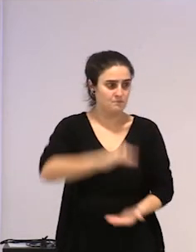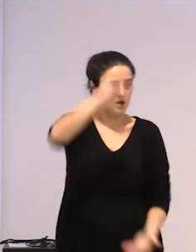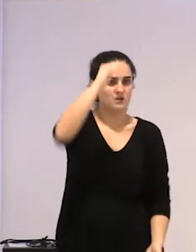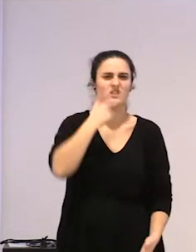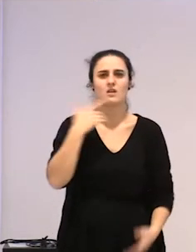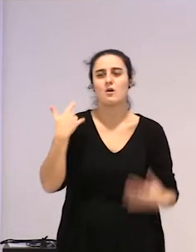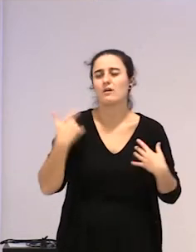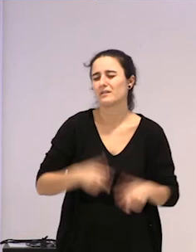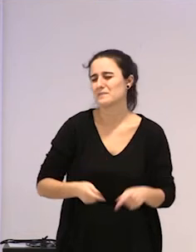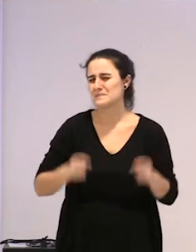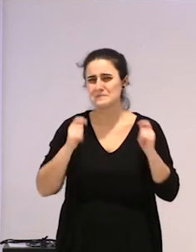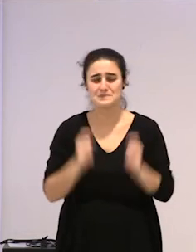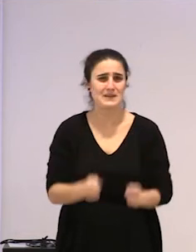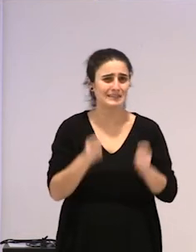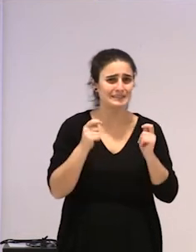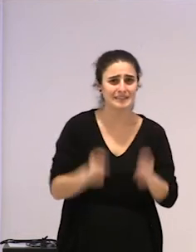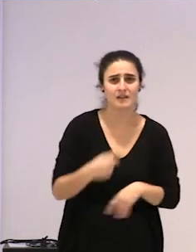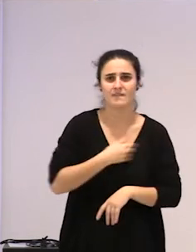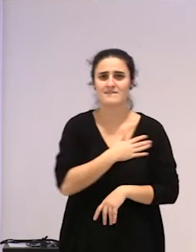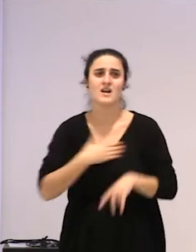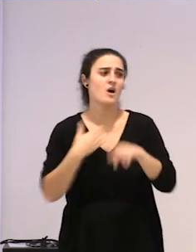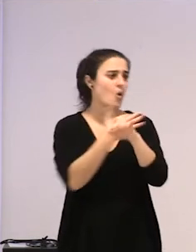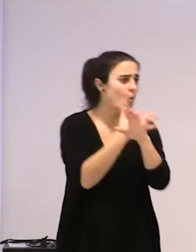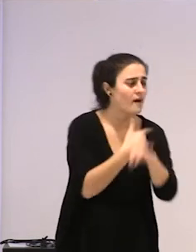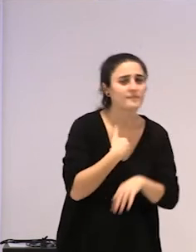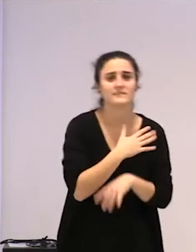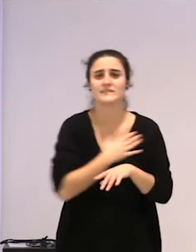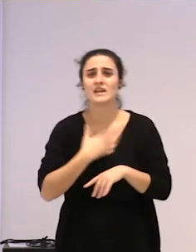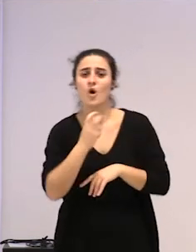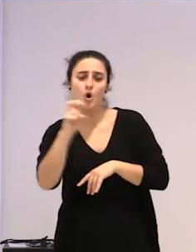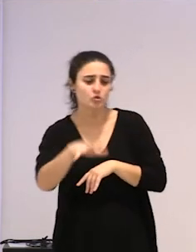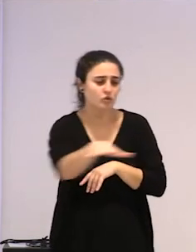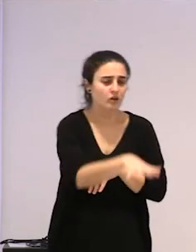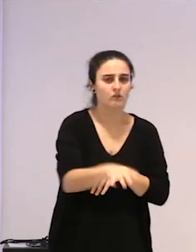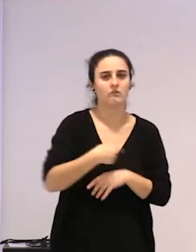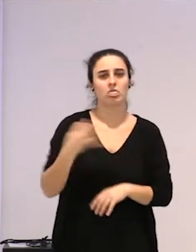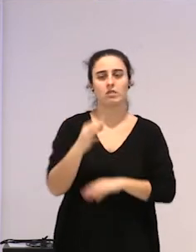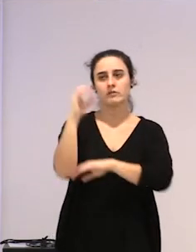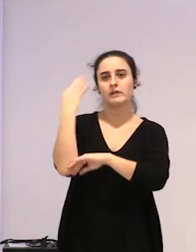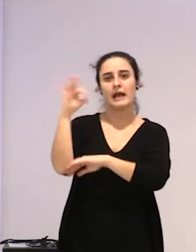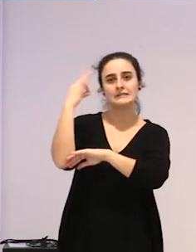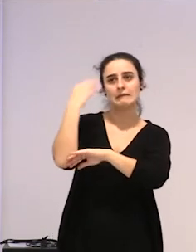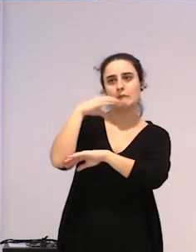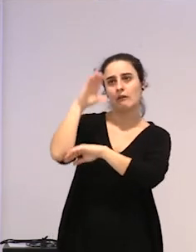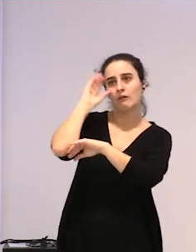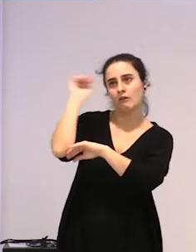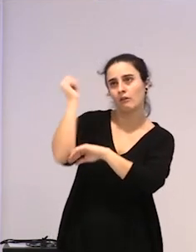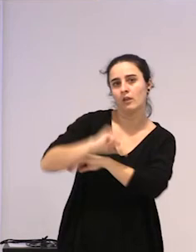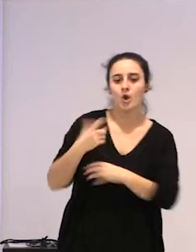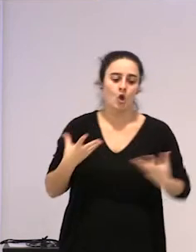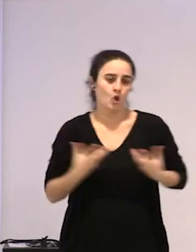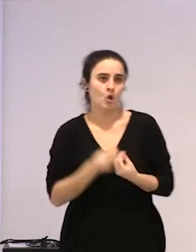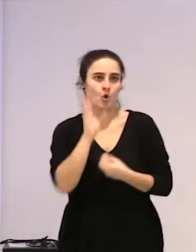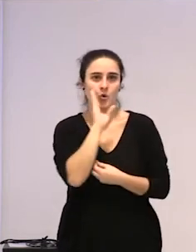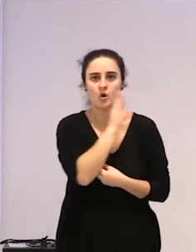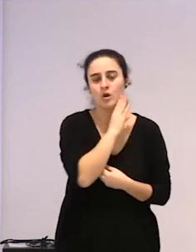eskizelako, astuna zinen, oza, nien nahi nuen jolastu, nahi nuen ez dakin nuen egon, eta, egon behar nintzen hor, asamblada guztietan zurekin,